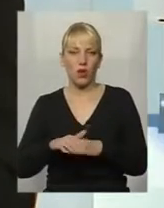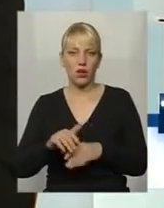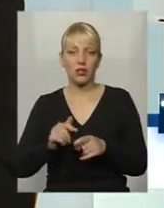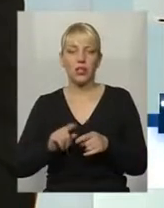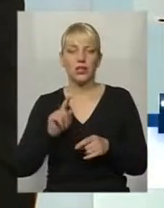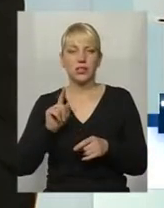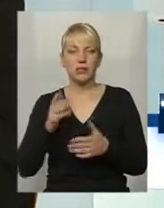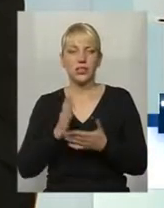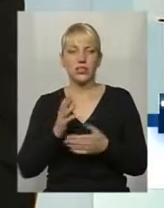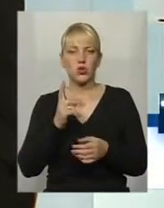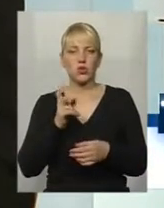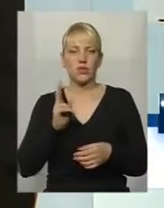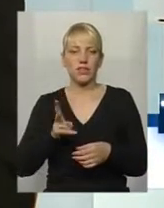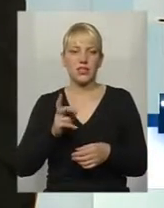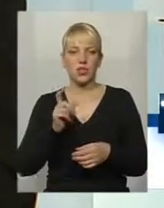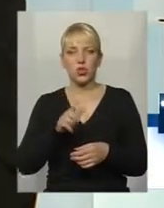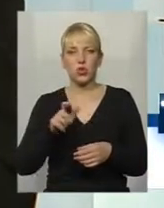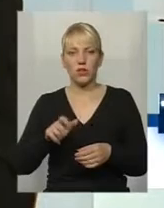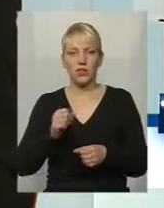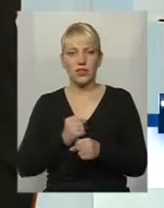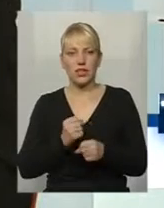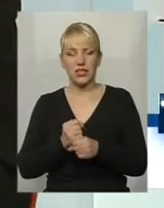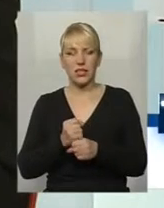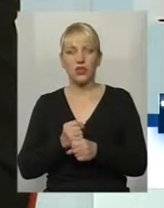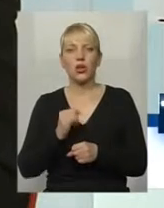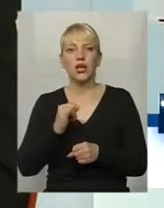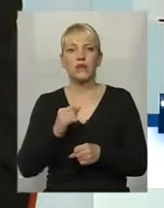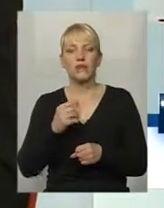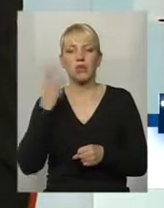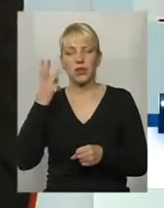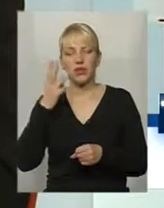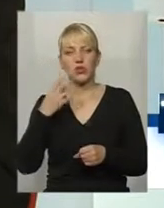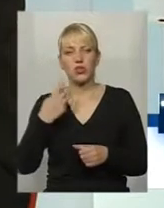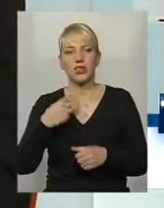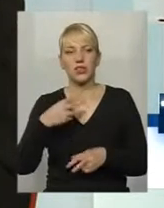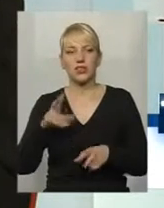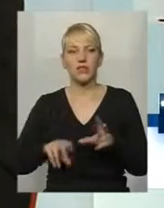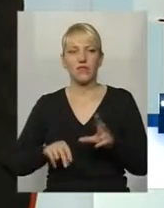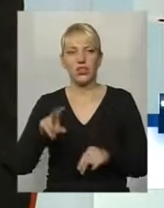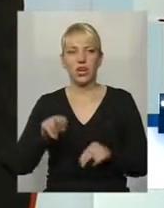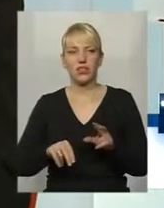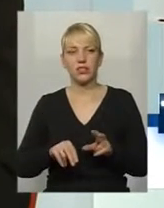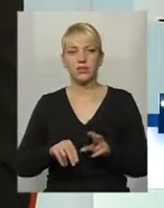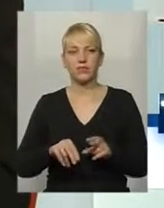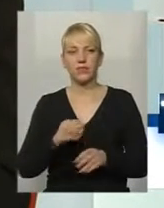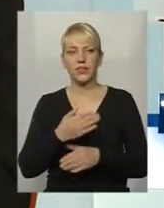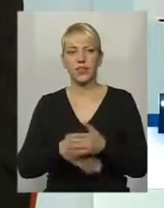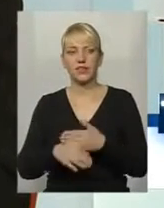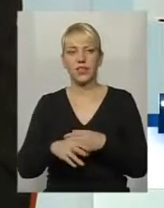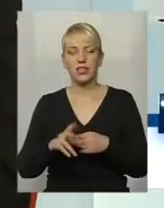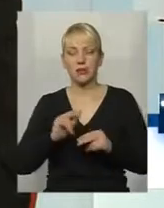чоловік задіяно. Хмельницькі – 30, вважається, інвалідів